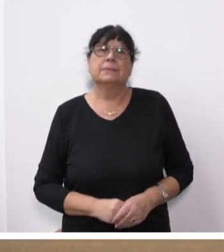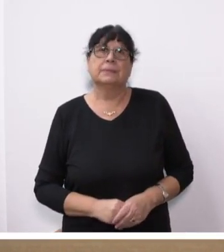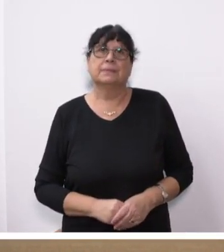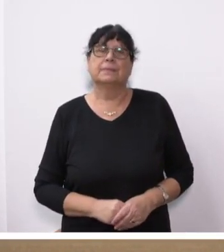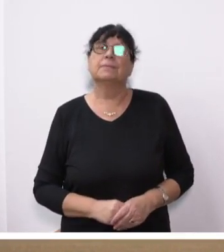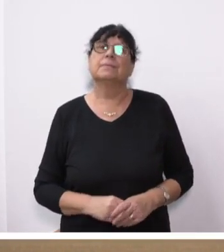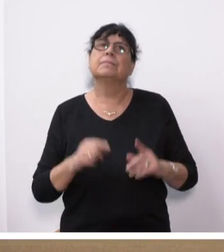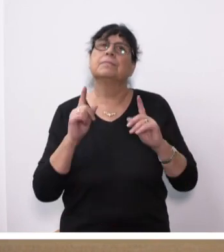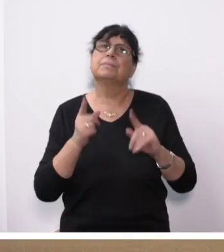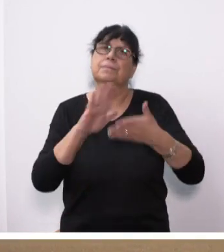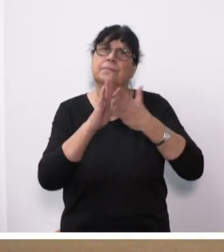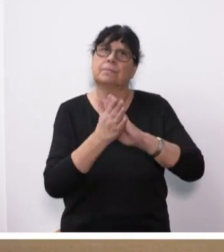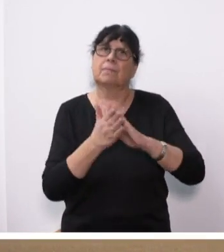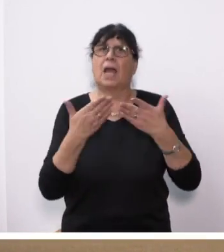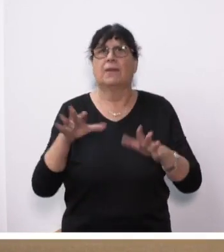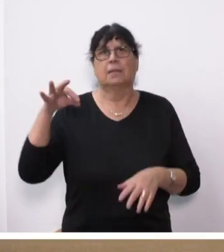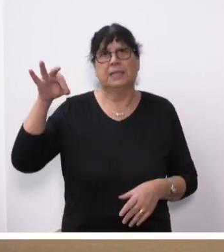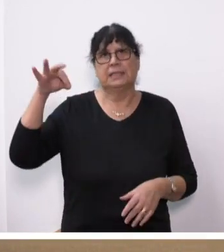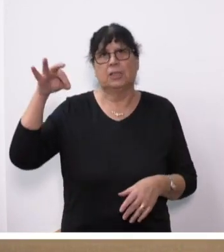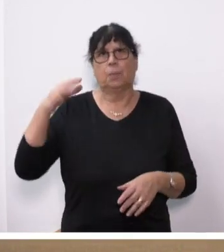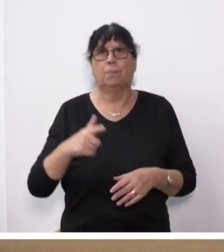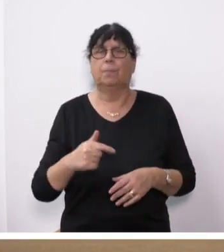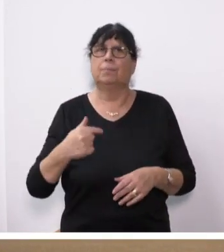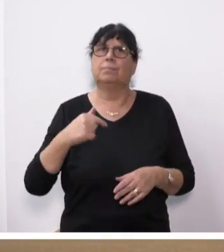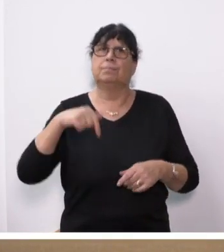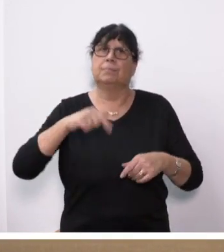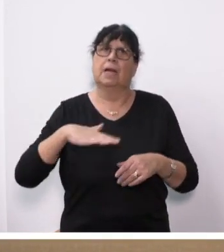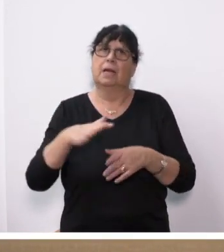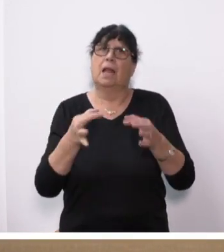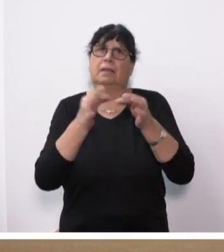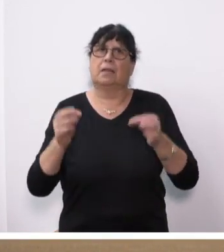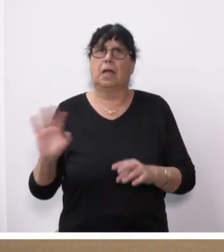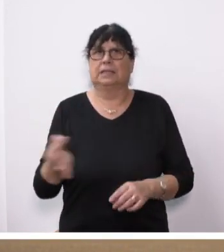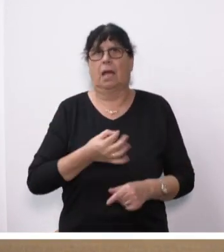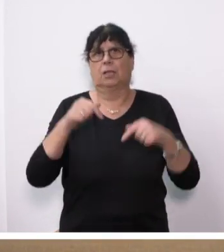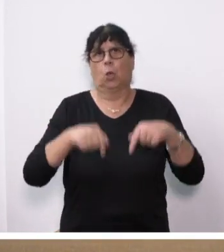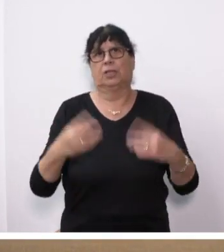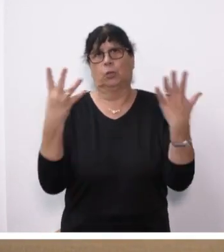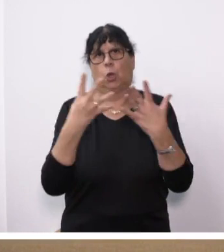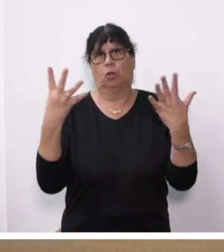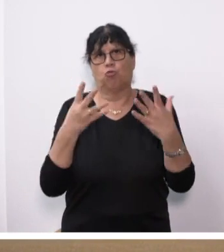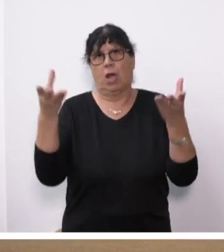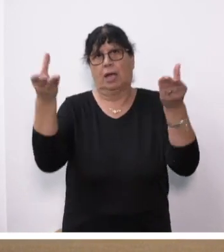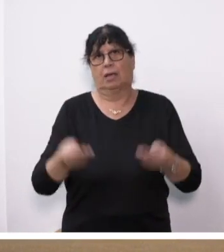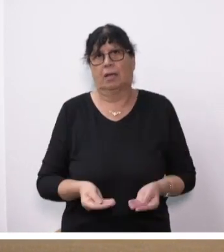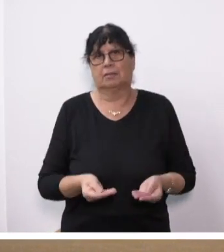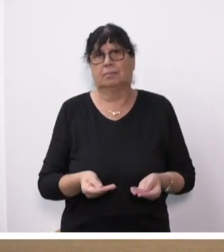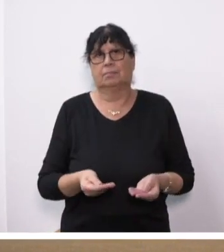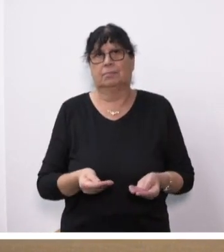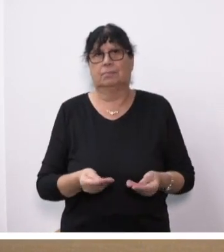Im Einvernehmen mit dem erweiterten Präsidium habe ich den Landtag des Saarlandes für heute 9 Uhr einberufen